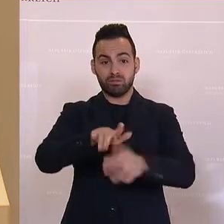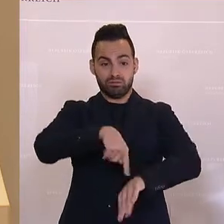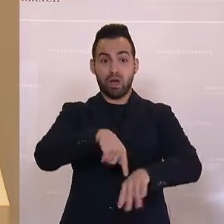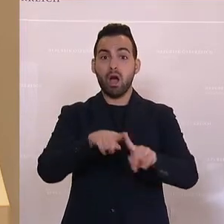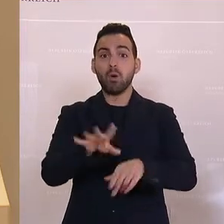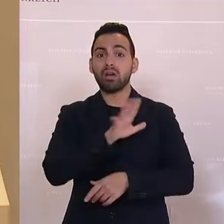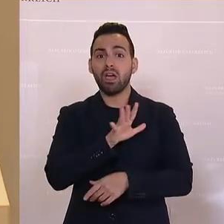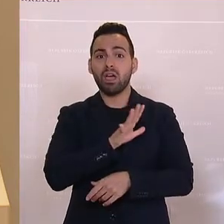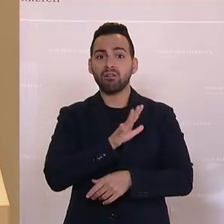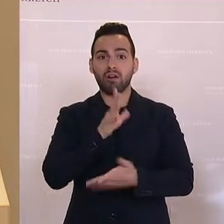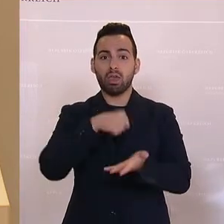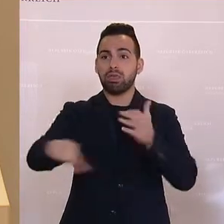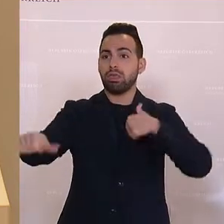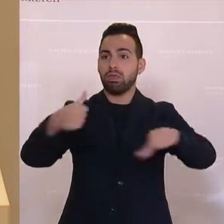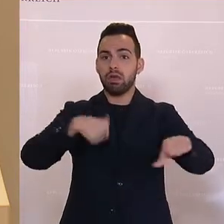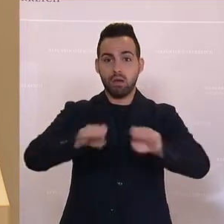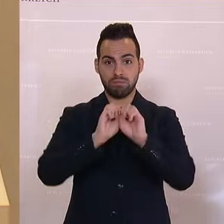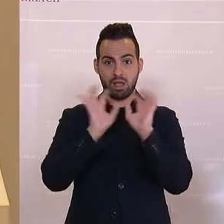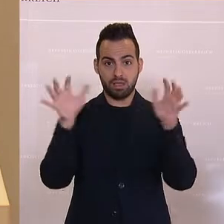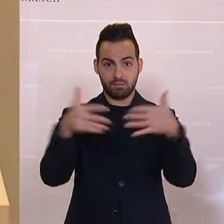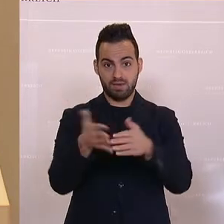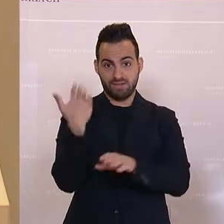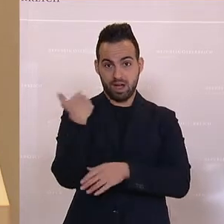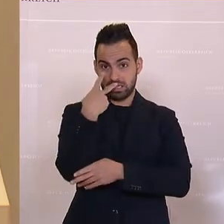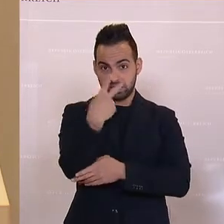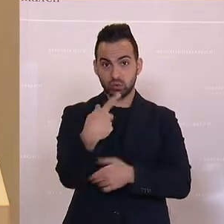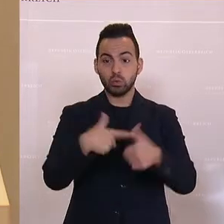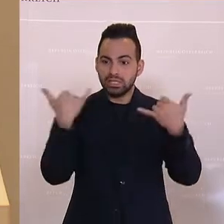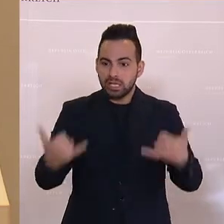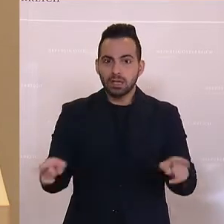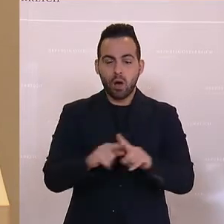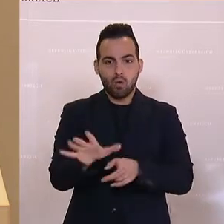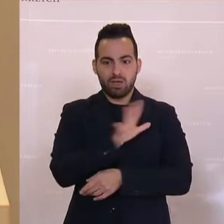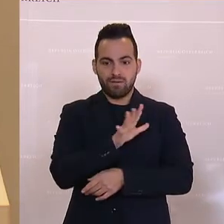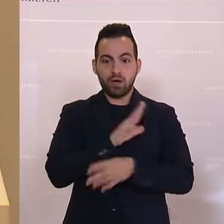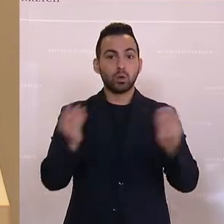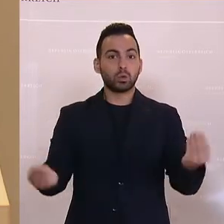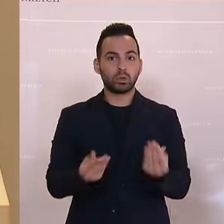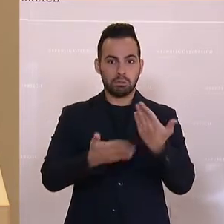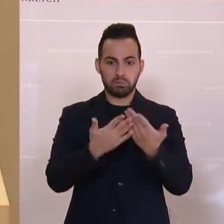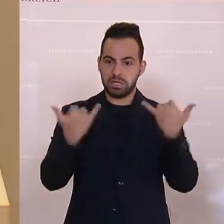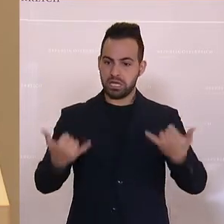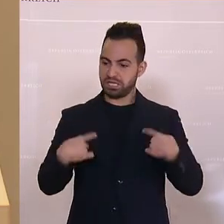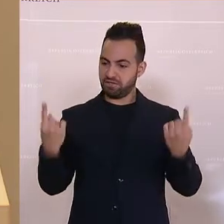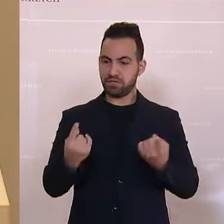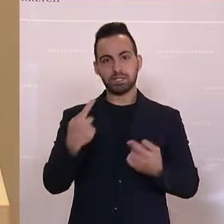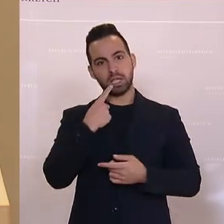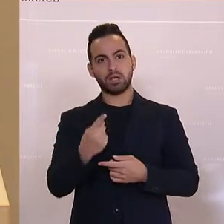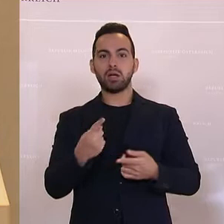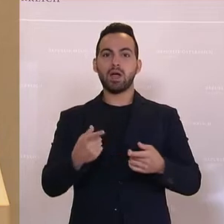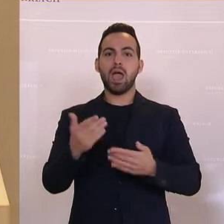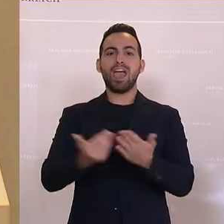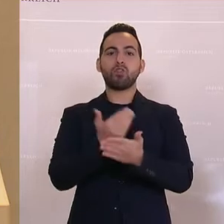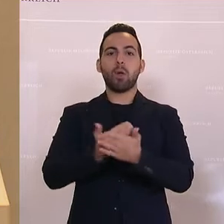gefährlich. Es ist gefährlich, das haben wir in der Pandemie gesehen. Und es ist auch jetzt gefährlich. Denn wenn wir uns jetzt hinstellen und uns ein Ausbau der